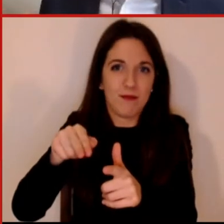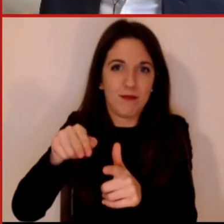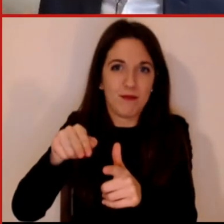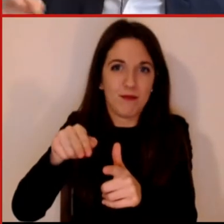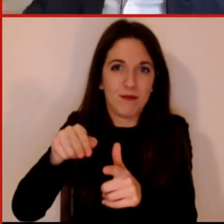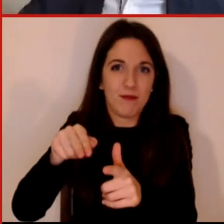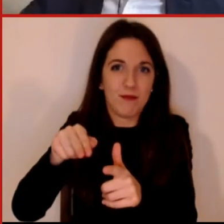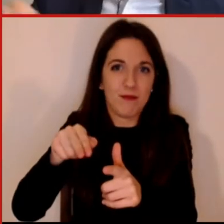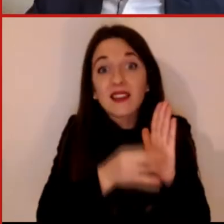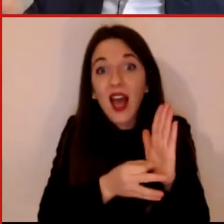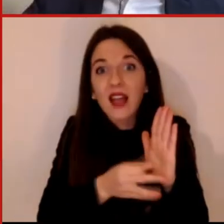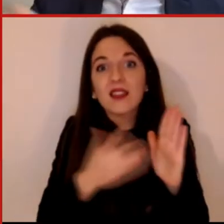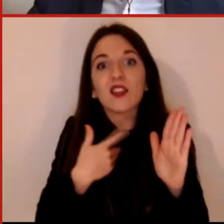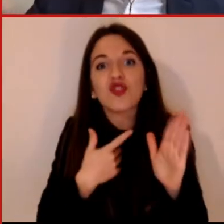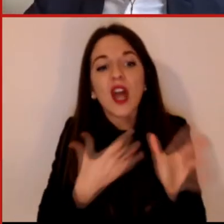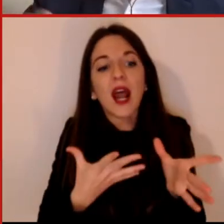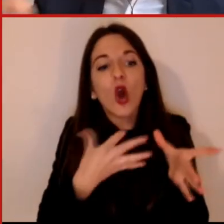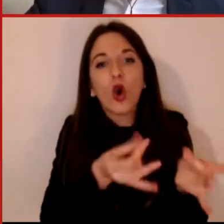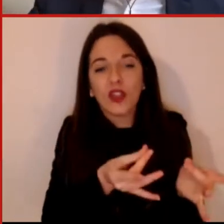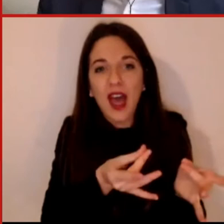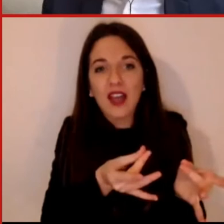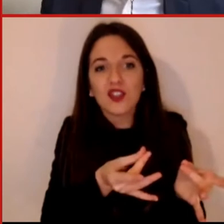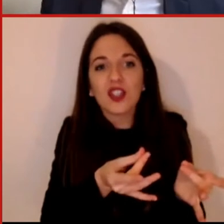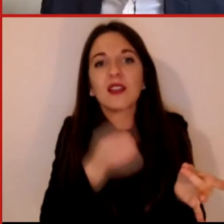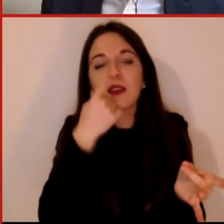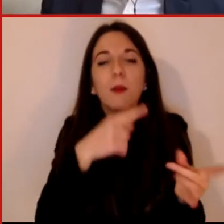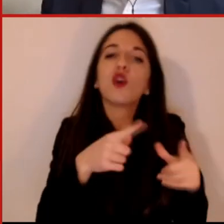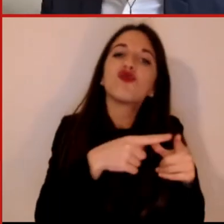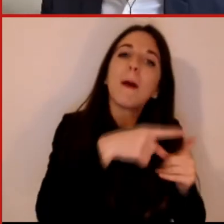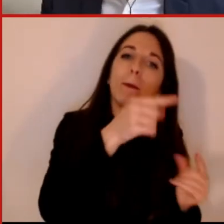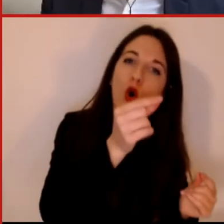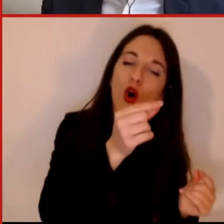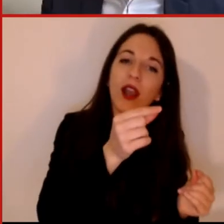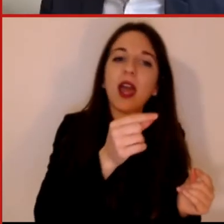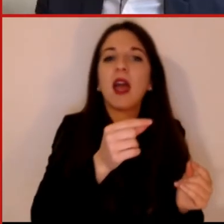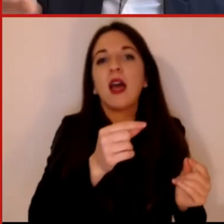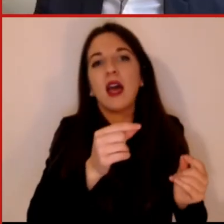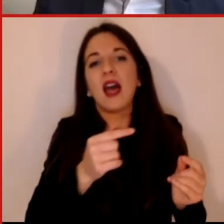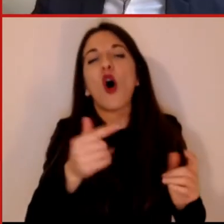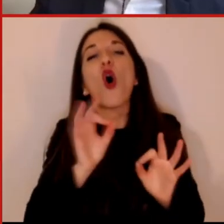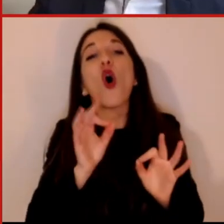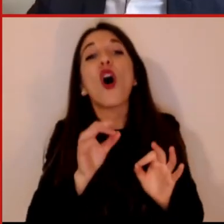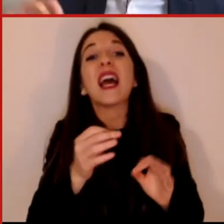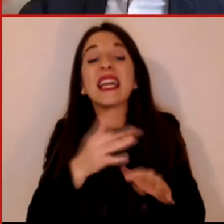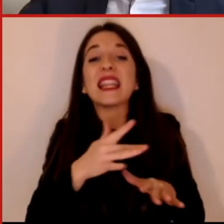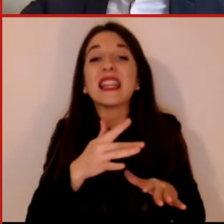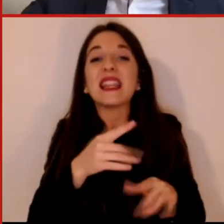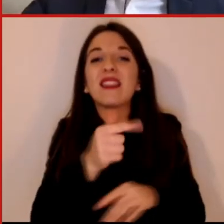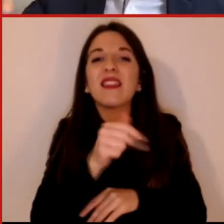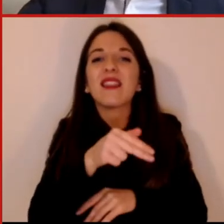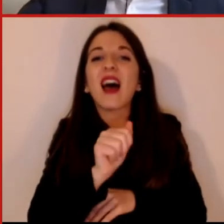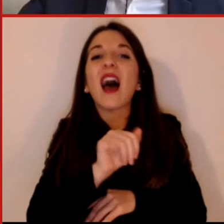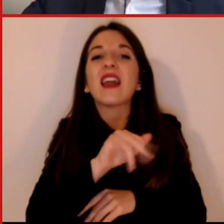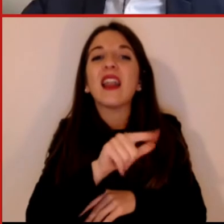con la rete di movimenti, dati molto precisi che si possono prendere dei voli internazionali e da lì si fa una stima di